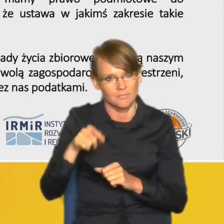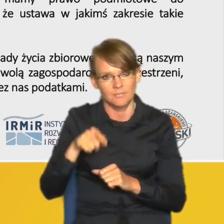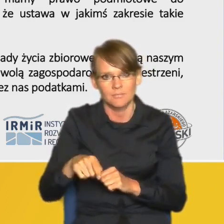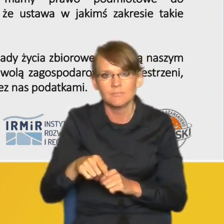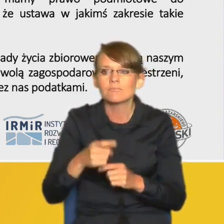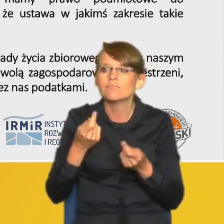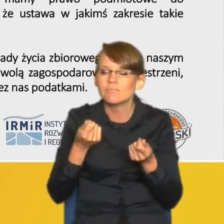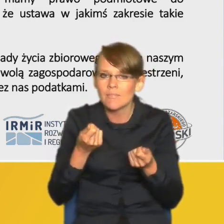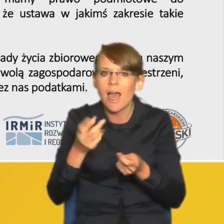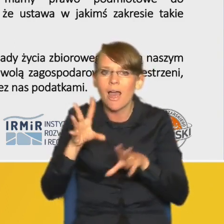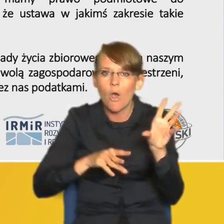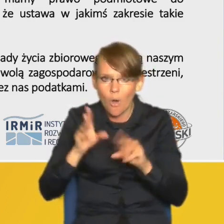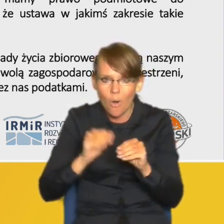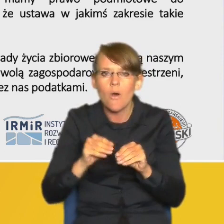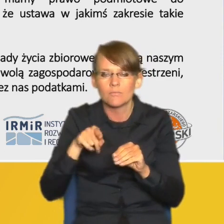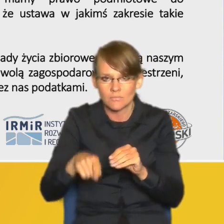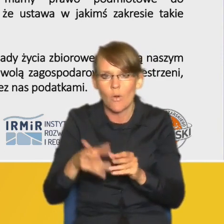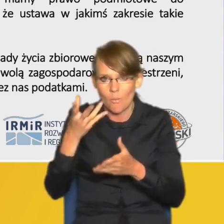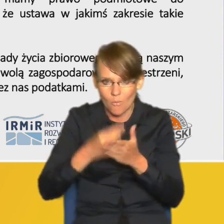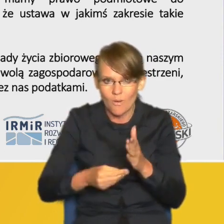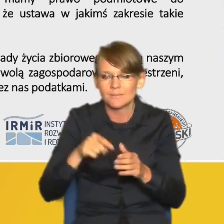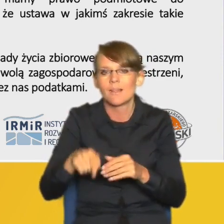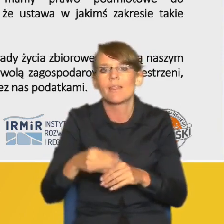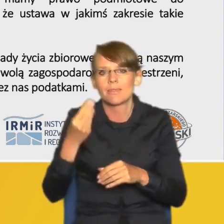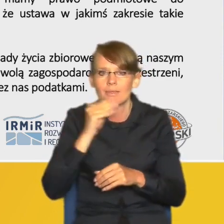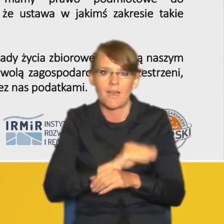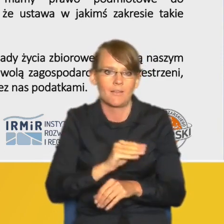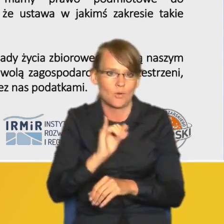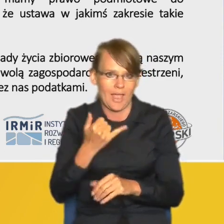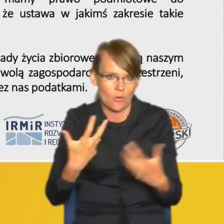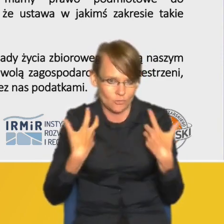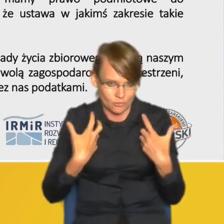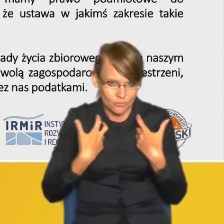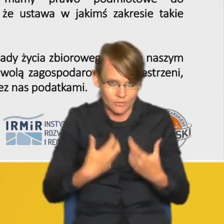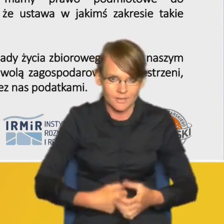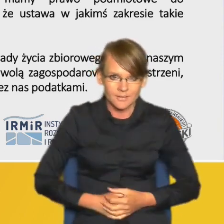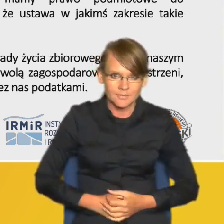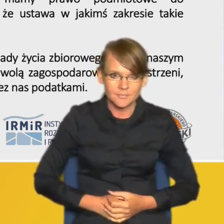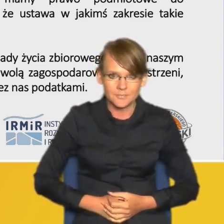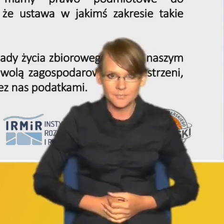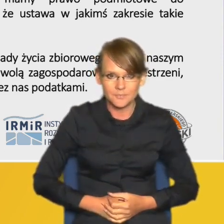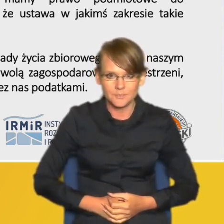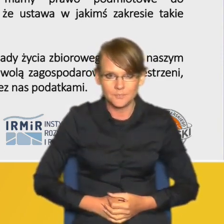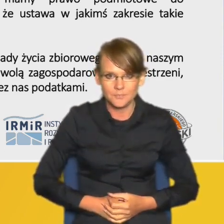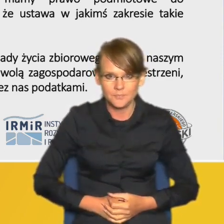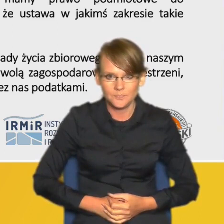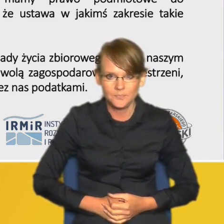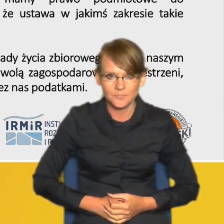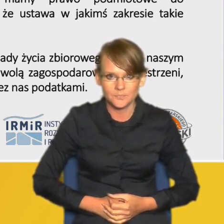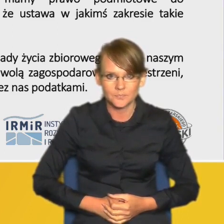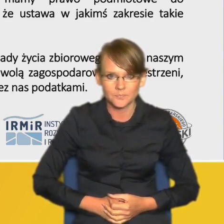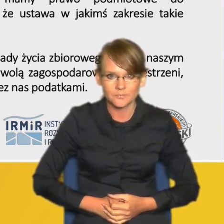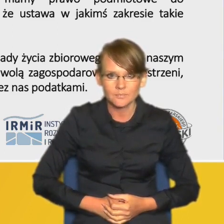sens ekonomiczny i w sumie daje najlepszą jakość życia i w związku z tym że tego wymiaru